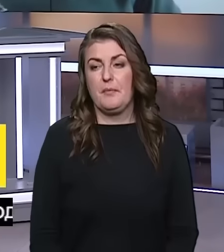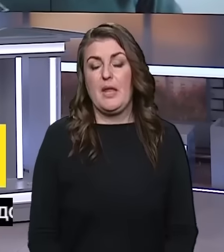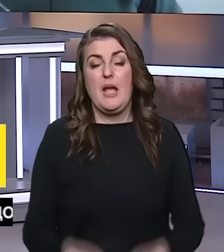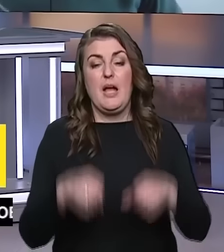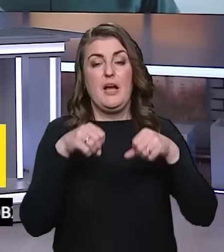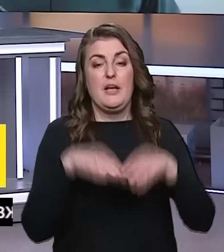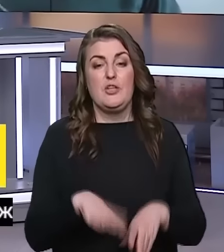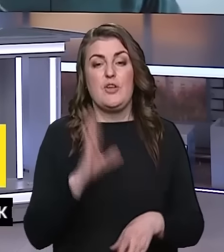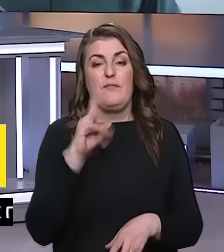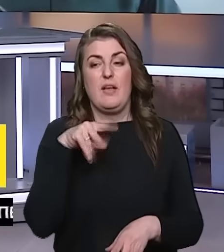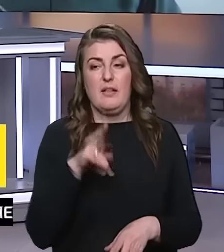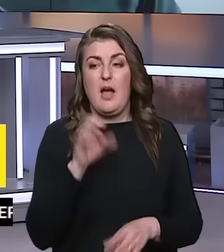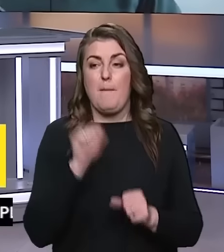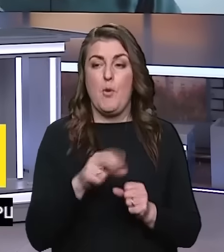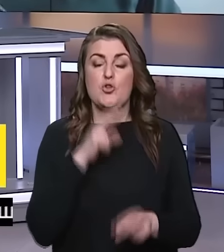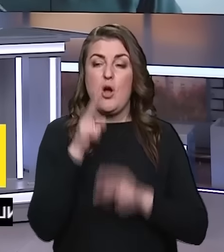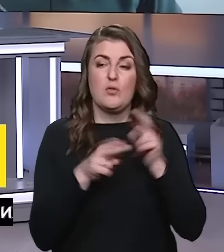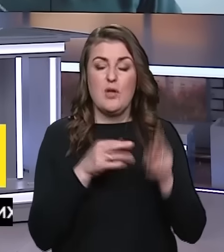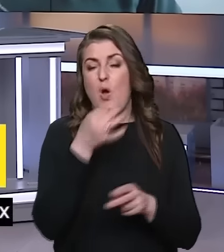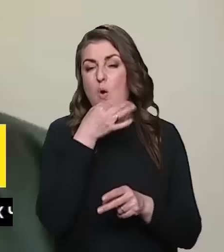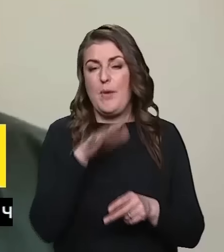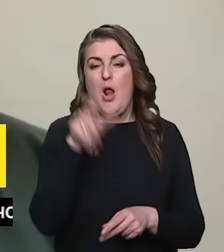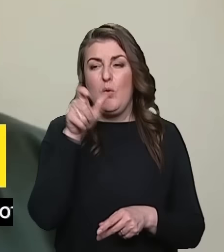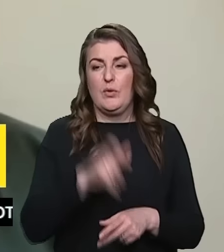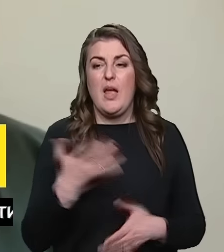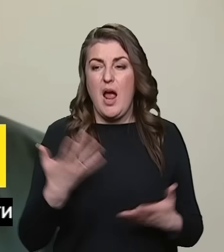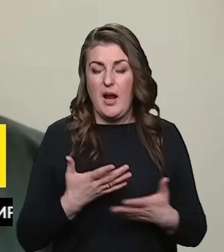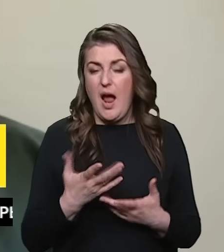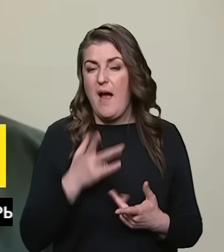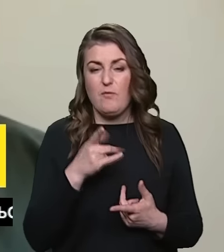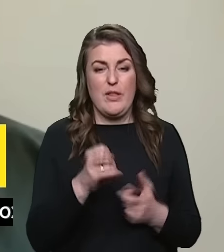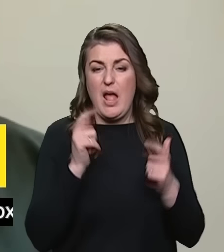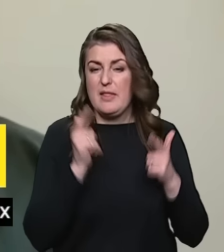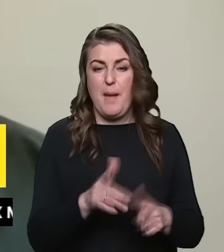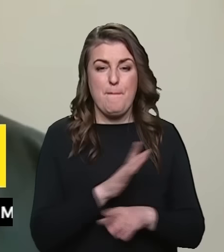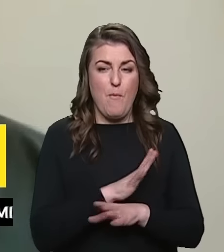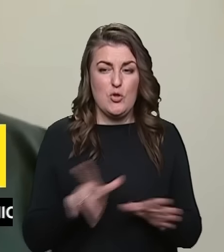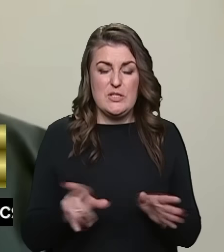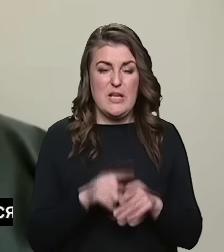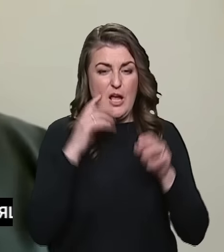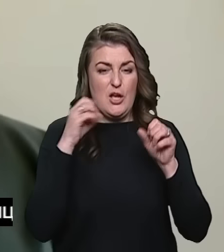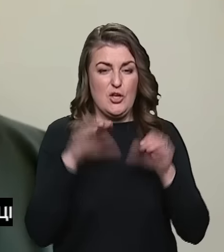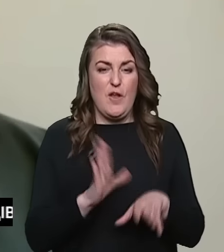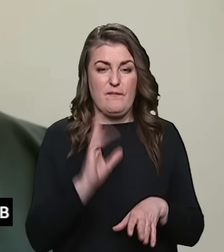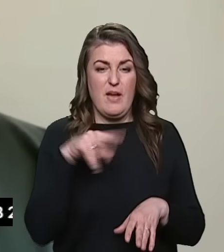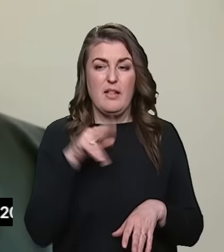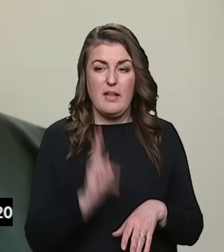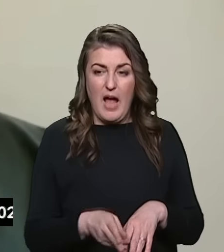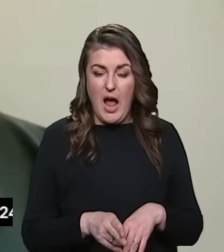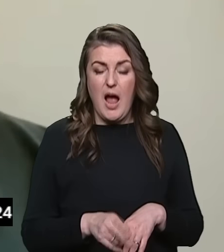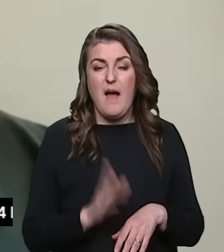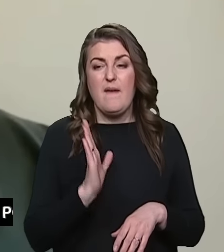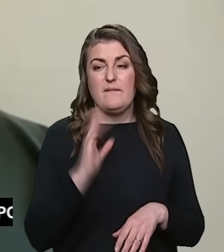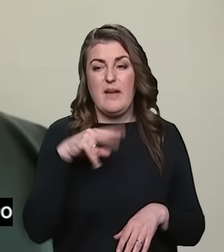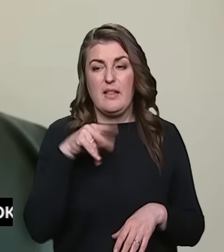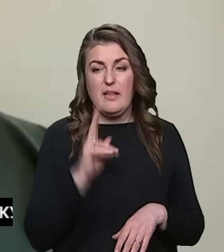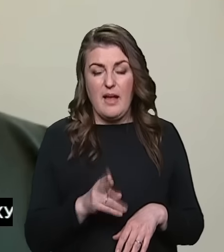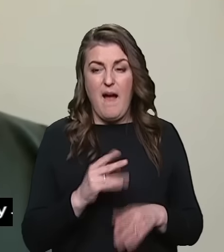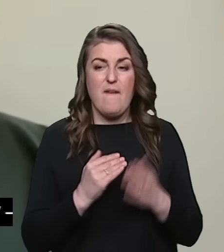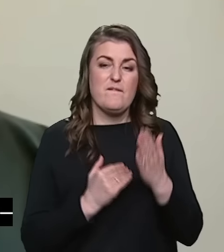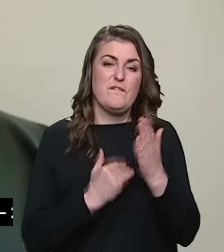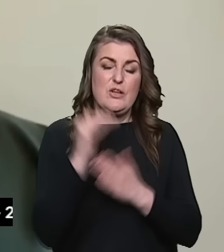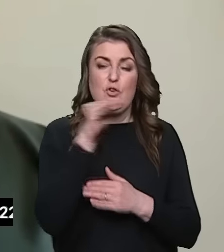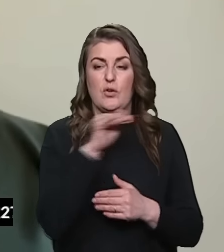Рішення ВЛК може оскаржити будь-яка людина, якщо вона не погоджується з рішенням ВЛК, в ВЛК